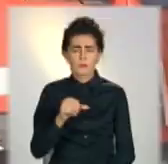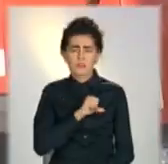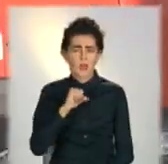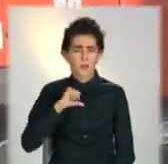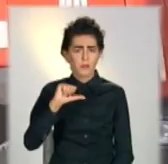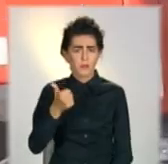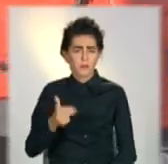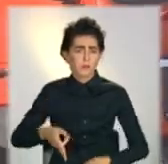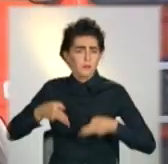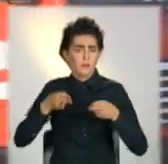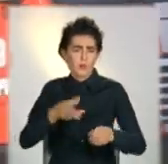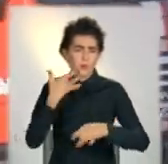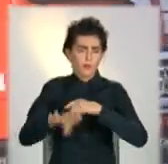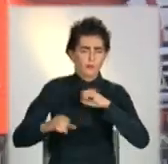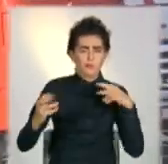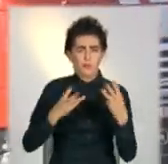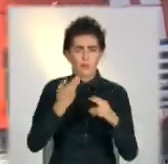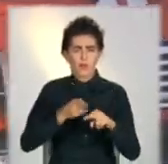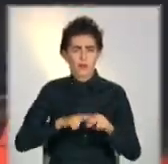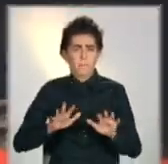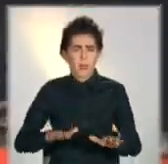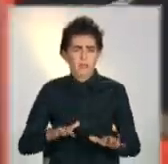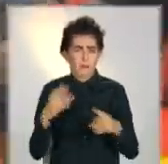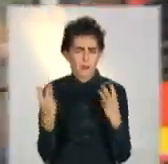гасити полум'я прибули місцеві пожежники.